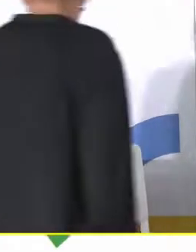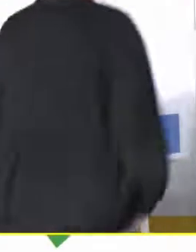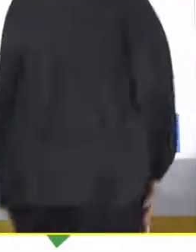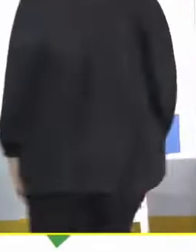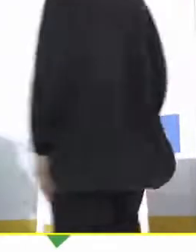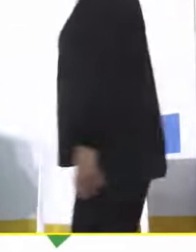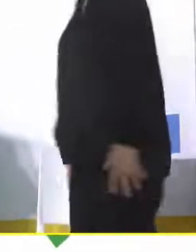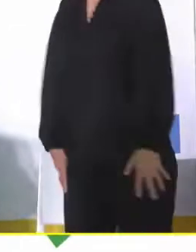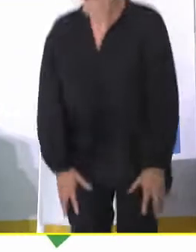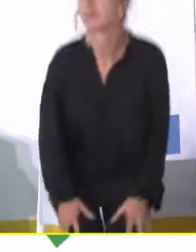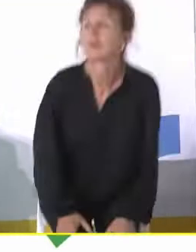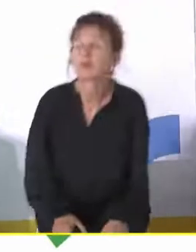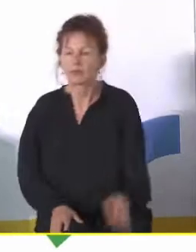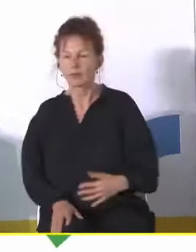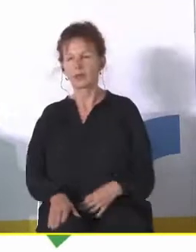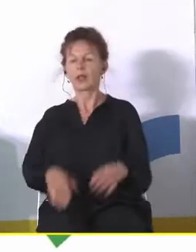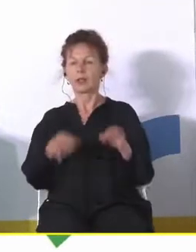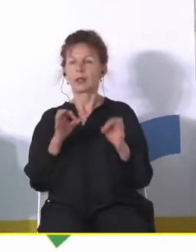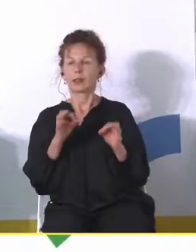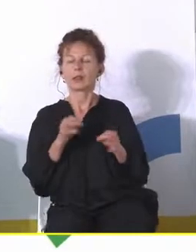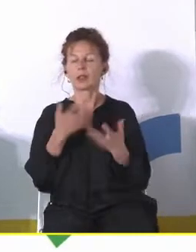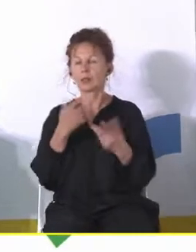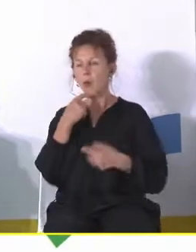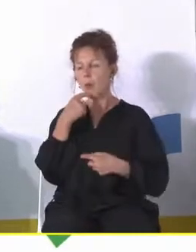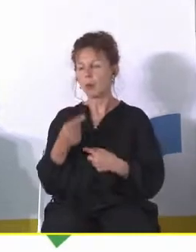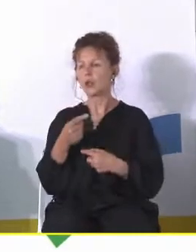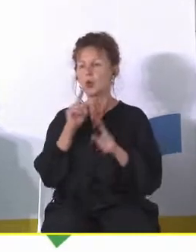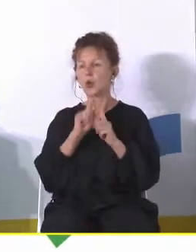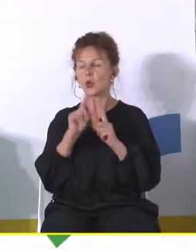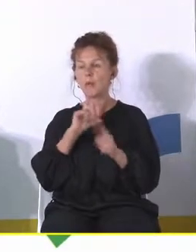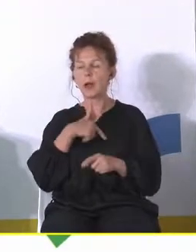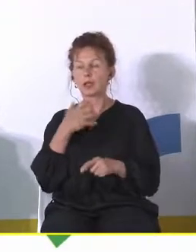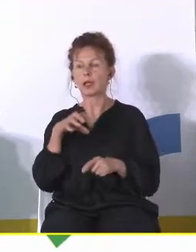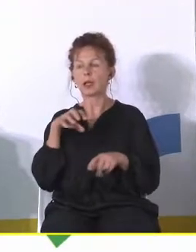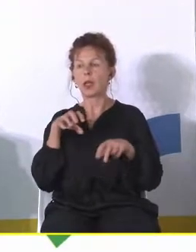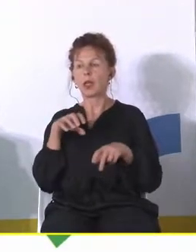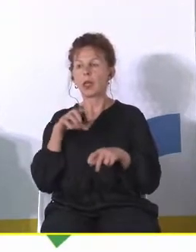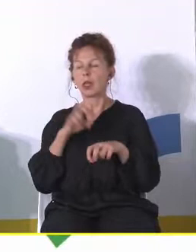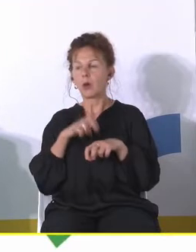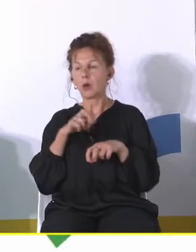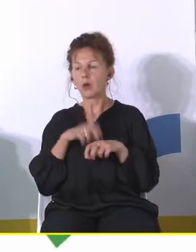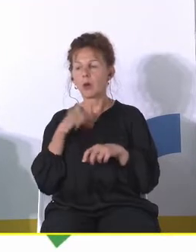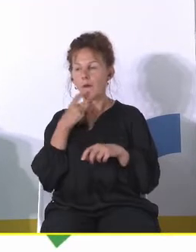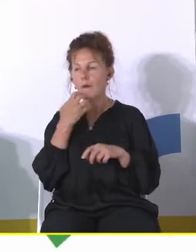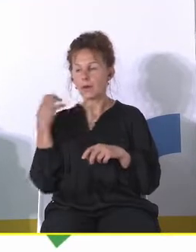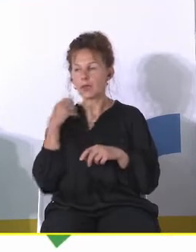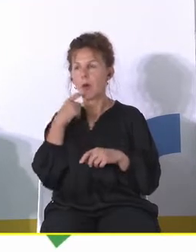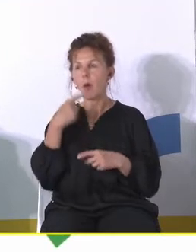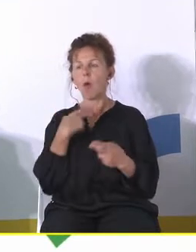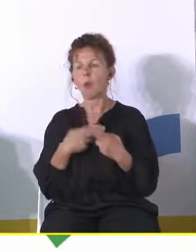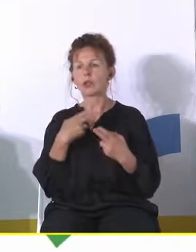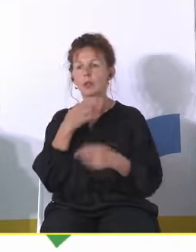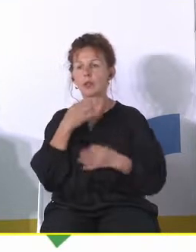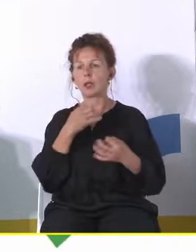tą rzeczywistością się uporać, ja bym nawiązał do słów Pani doktor. Pani powiedziała o tym, że jakby odpowiadając na